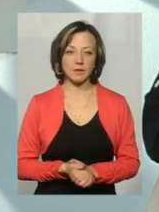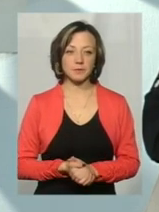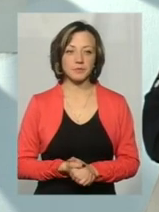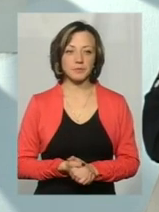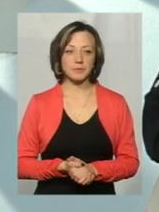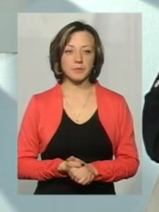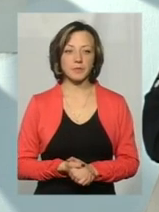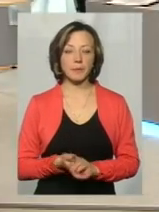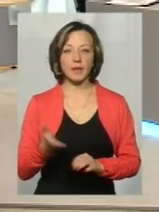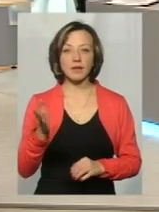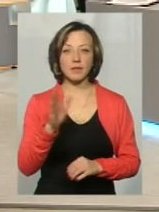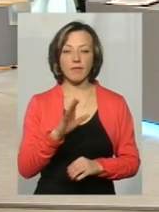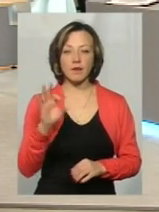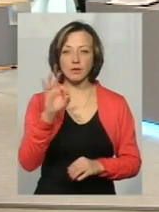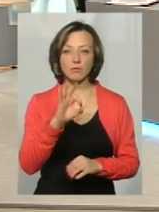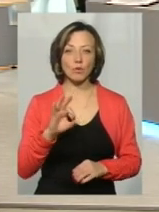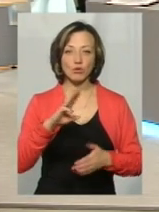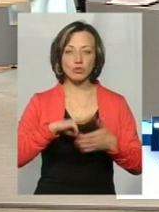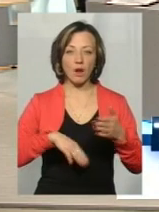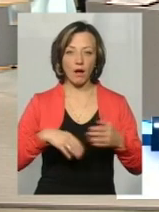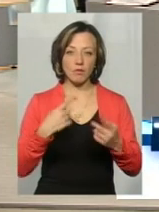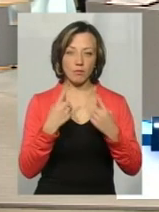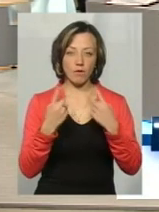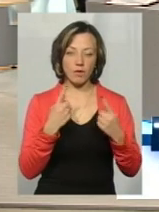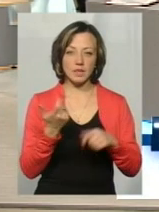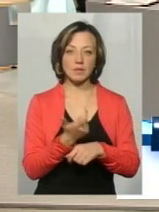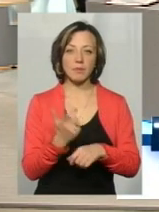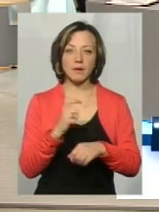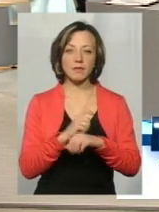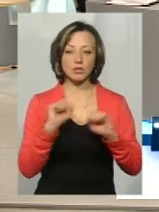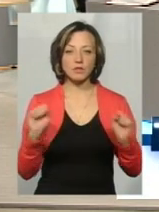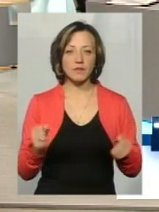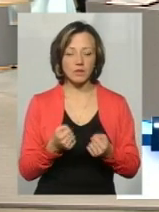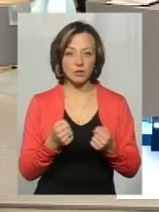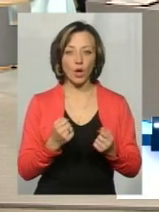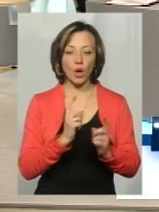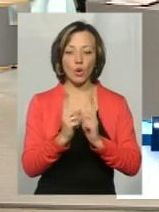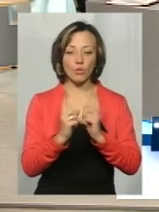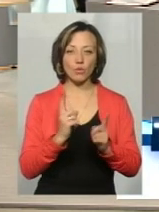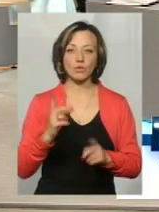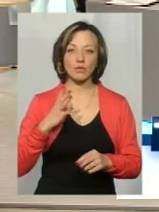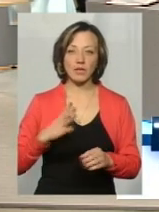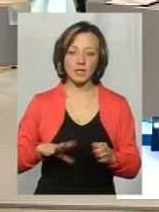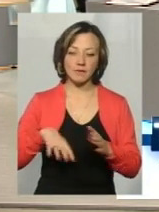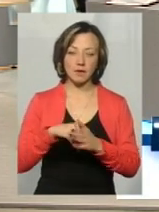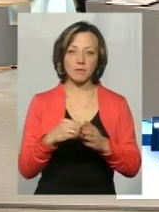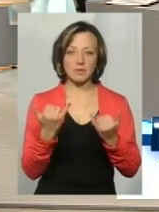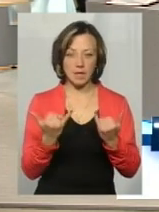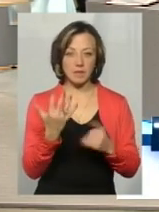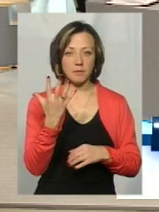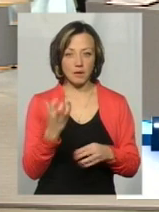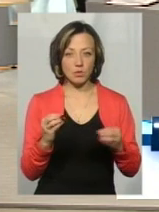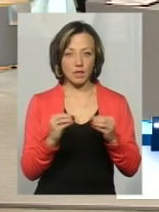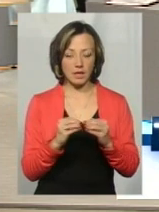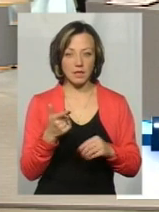Ну, давайте про штрафи, ну, до прикладу, за перевищення максимально дозволеної швидкості руху доведеться викласти, зараз 510, так, якщо я не